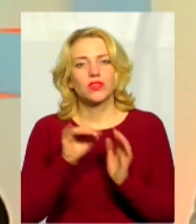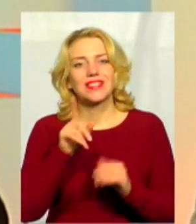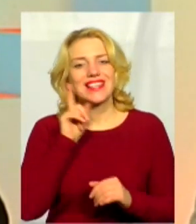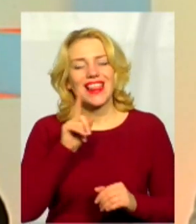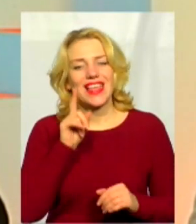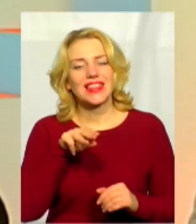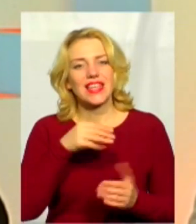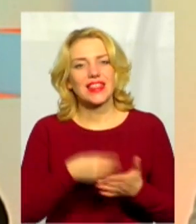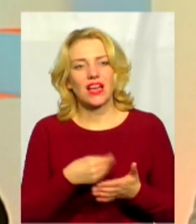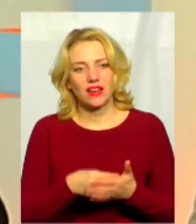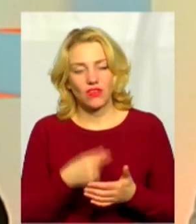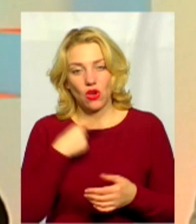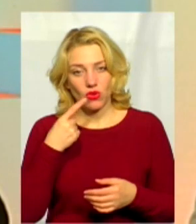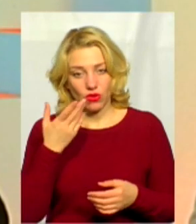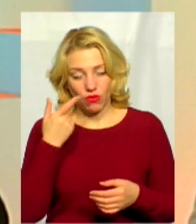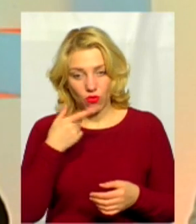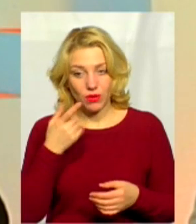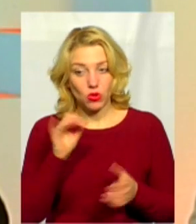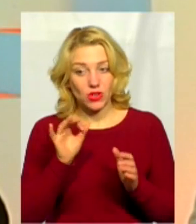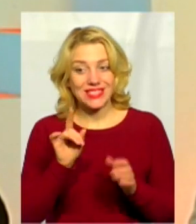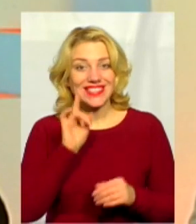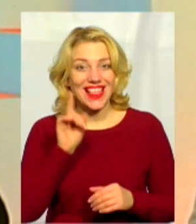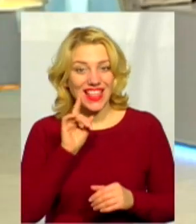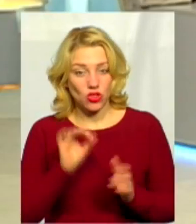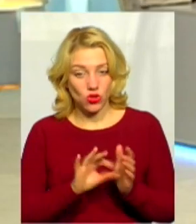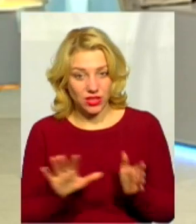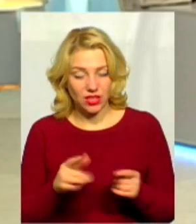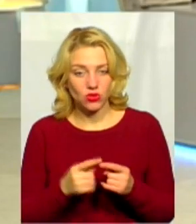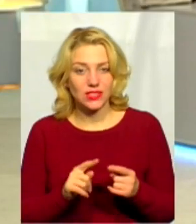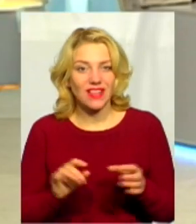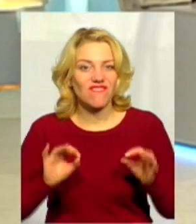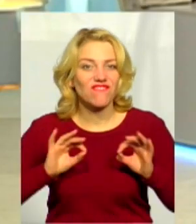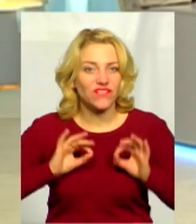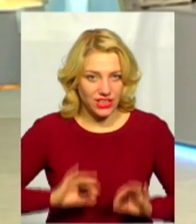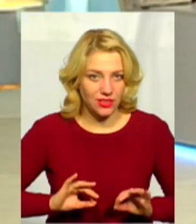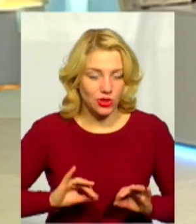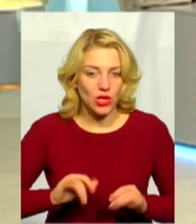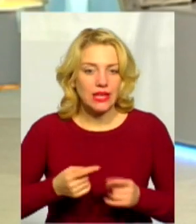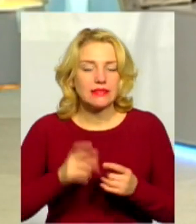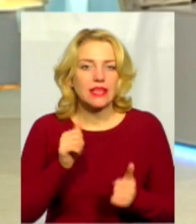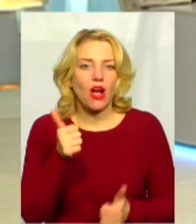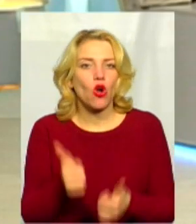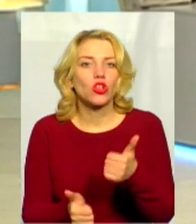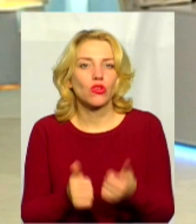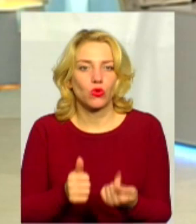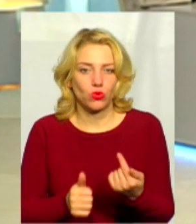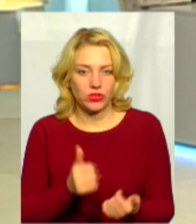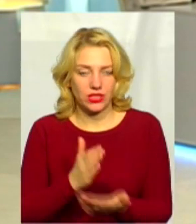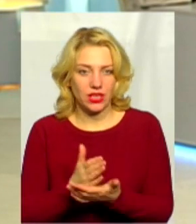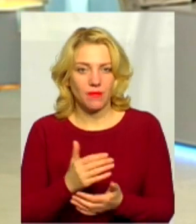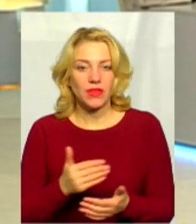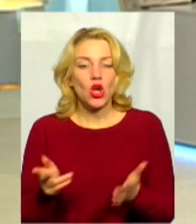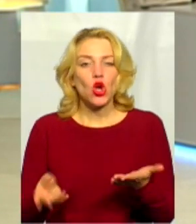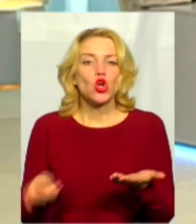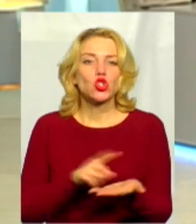говоримо про зелену енергетику, часто говоримо, що це просто вигідно. Це бізнес. Це навіть вже і конкурує за версією жерналу Forbes. Цей рік